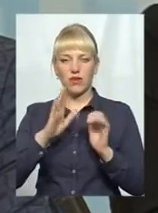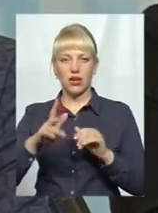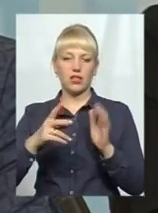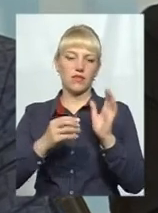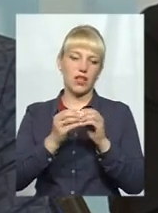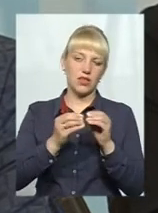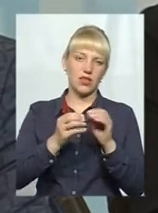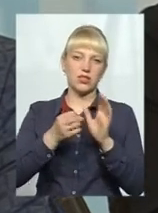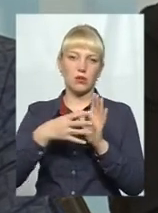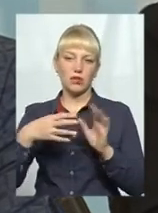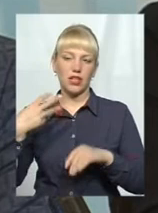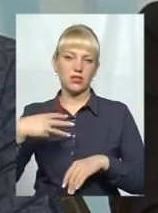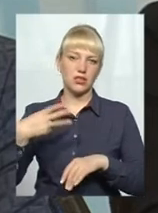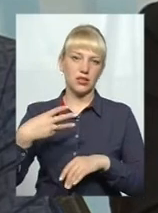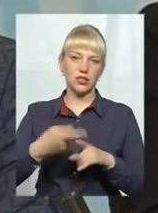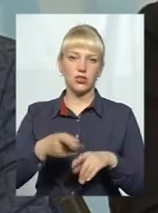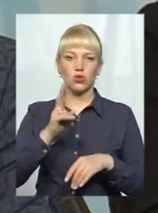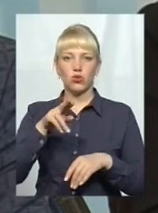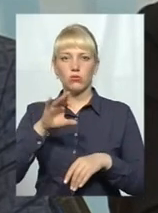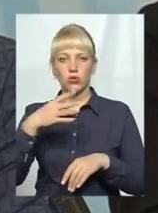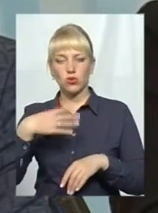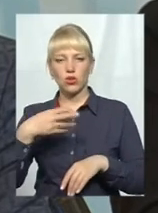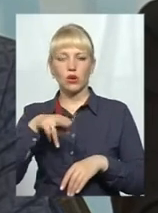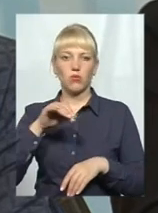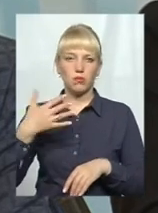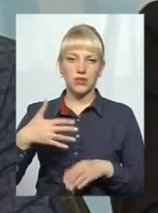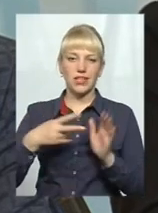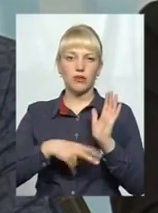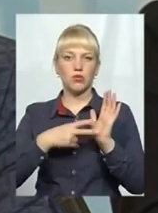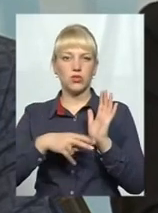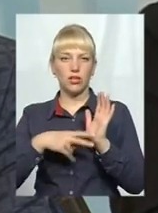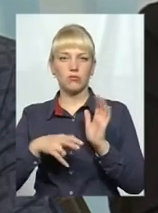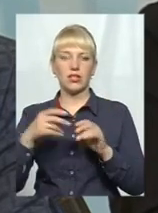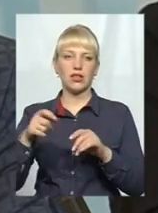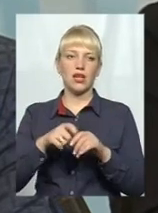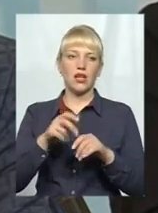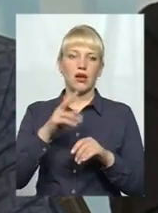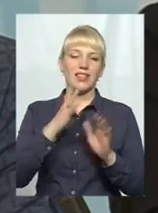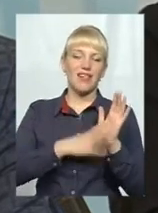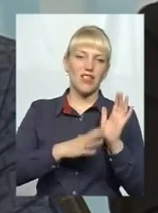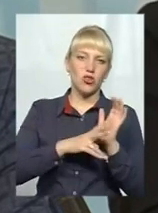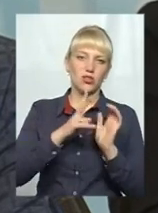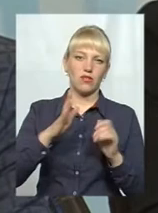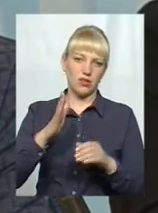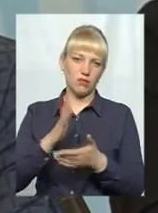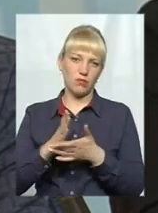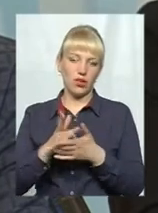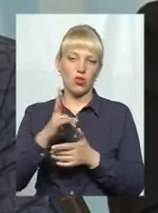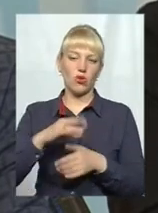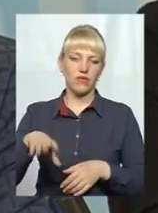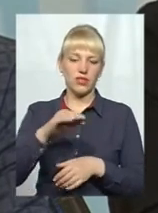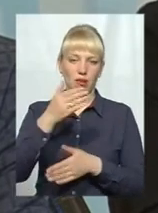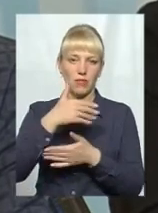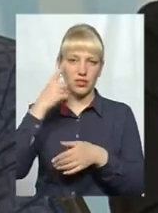чи на 15, чи на 30. Хтось по 40, по 50, по 70 зробили. Є такі, що й 90 квадратів мають. Але ми знаємо, що